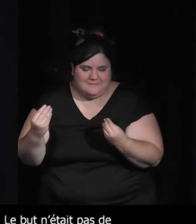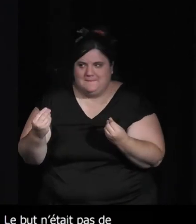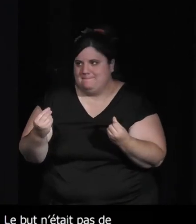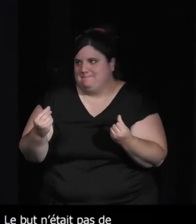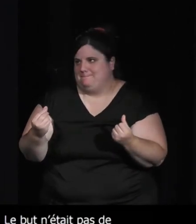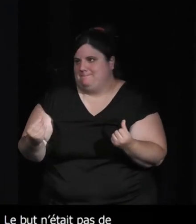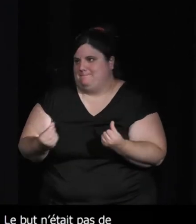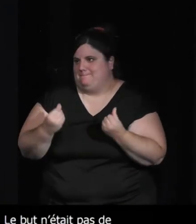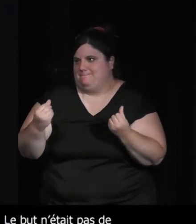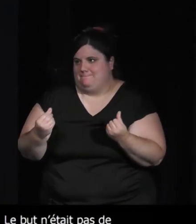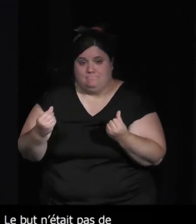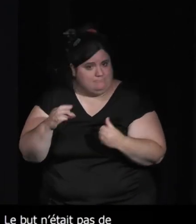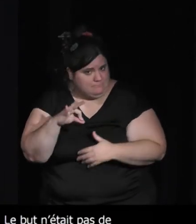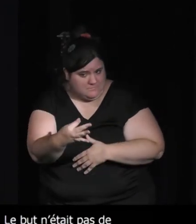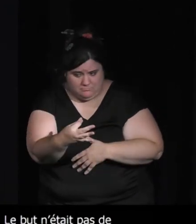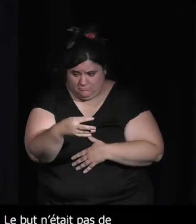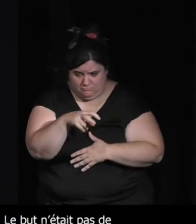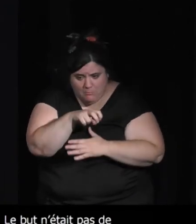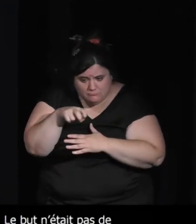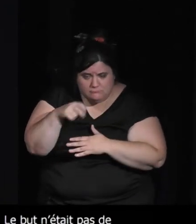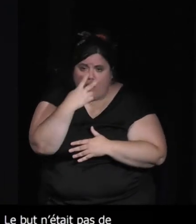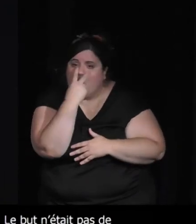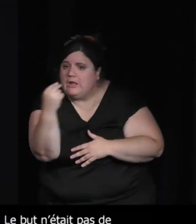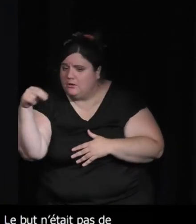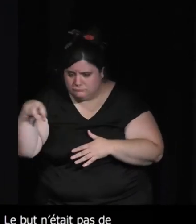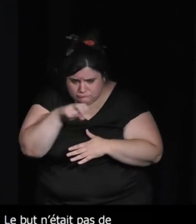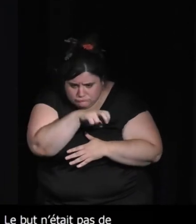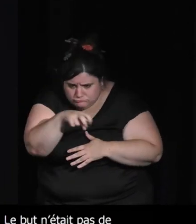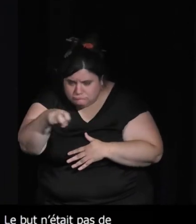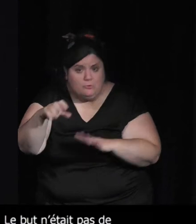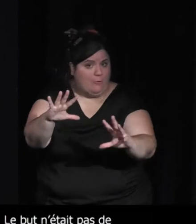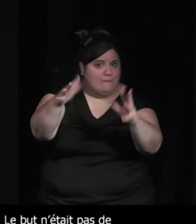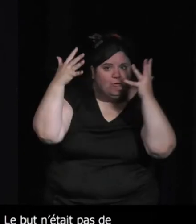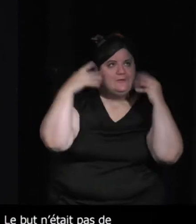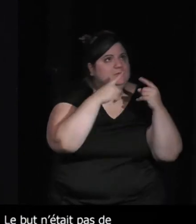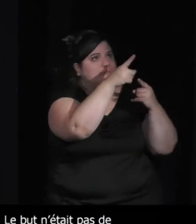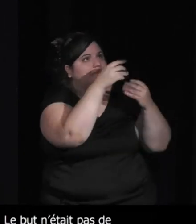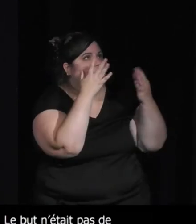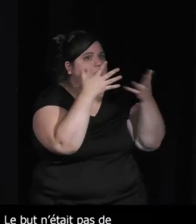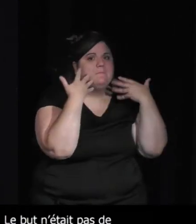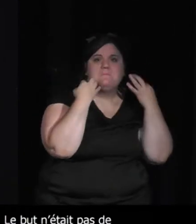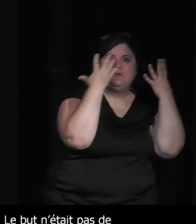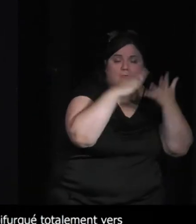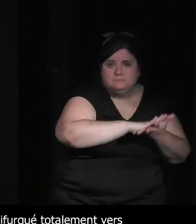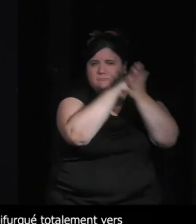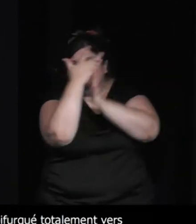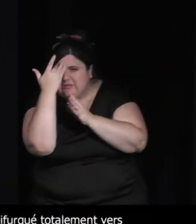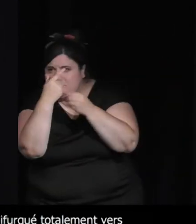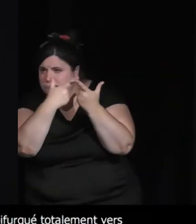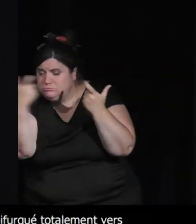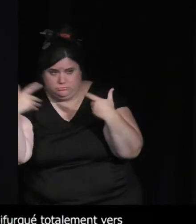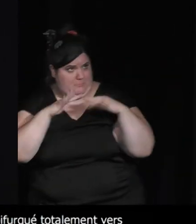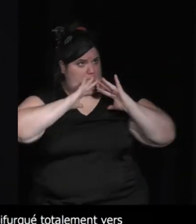c'est vrai qu'on joue un renard qui peut changer les saisons dans une forêt mais cette forêt déjà elle est quasiment vide de